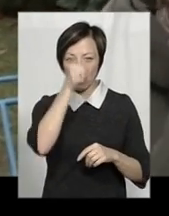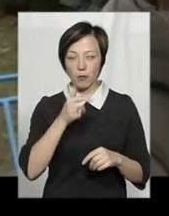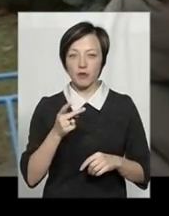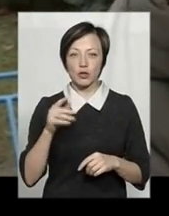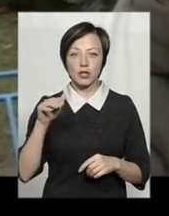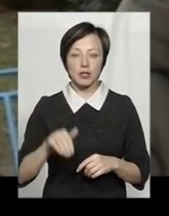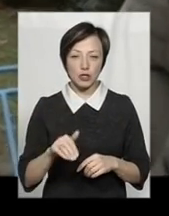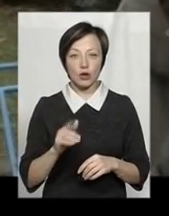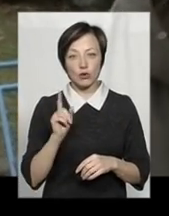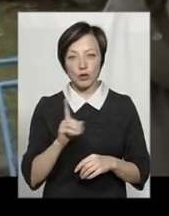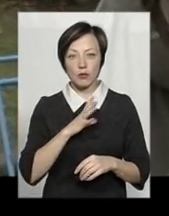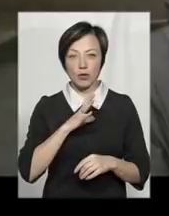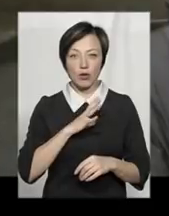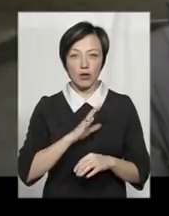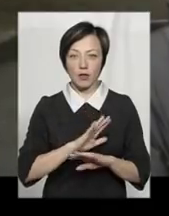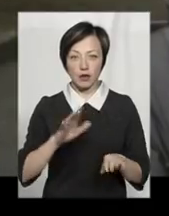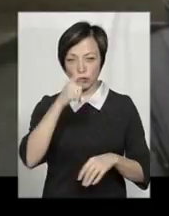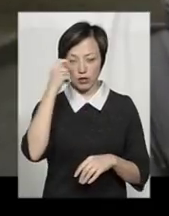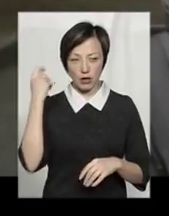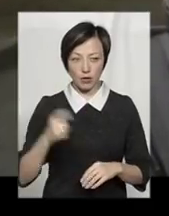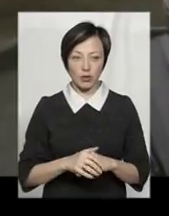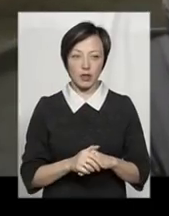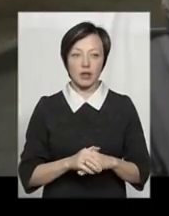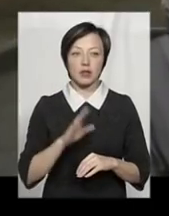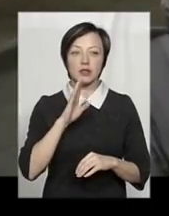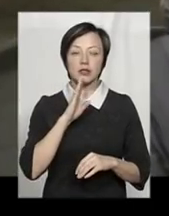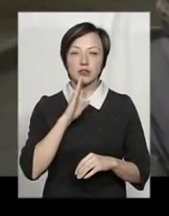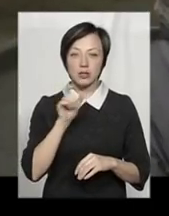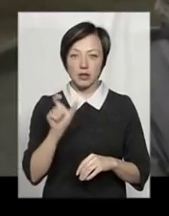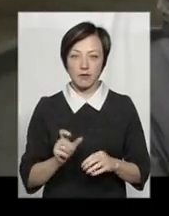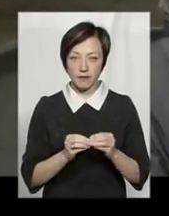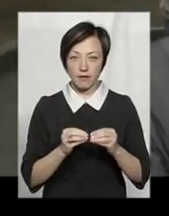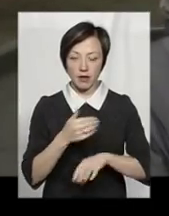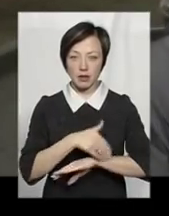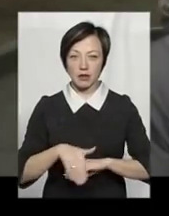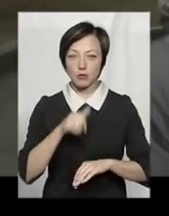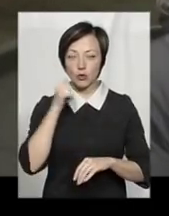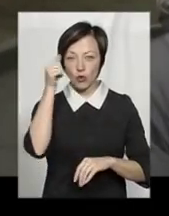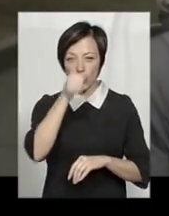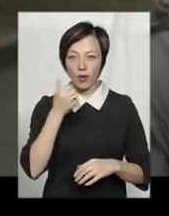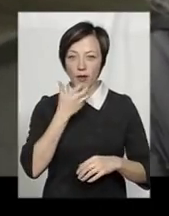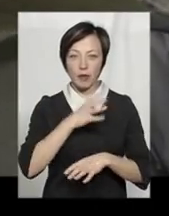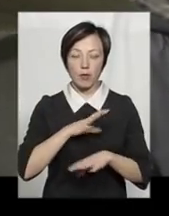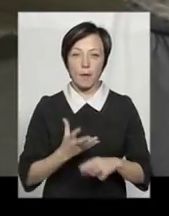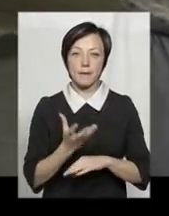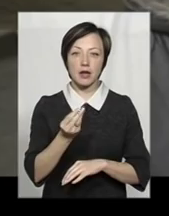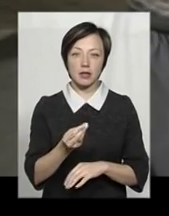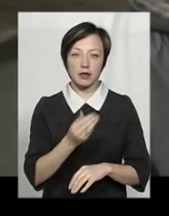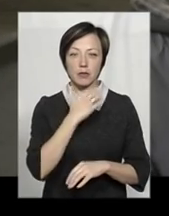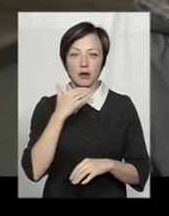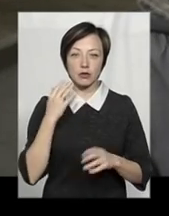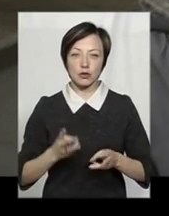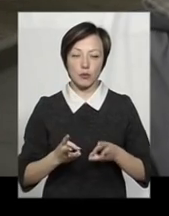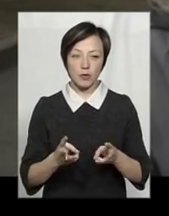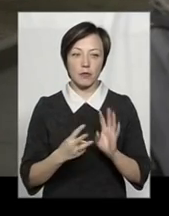півтори тисячі, хоча було не жарко. Анна, яка живе на тому ж проспекті Миру, каже, минулого року в квартирі тепло не було, а платила за опалення чимало.